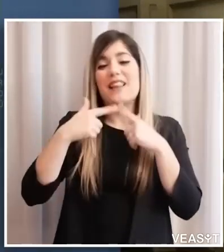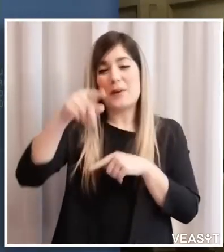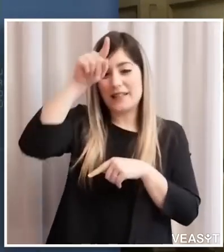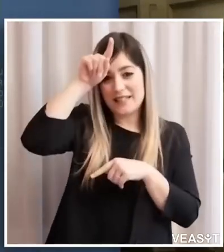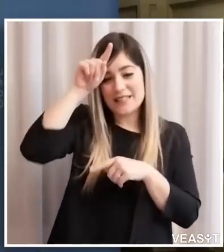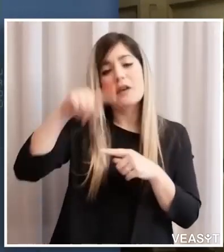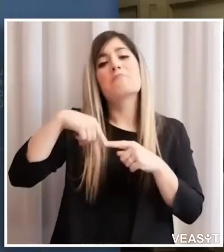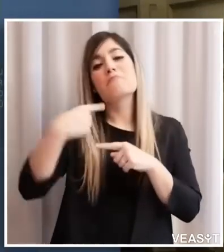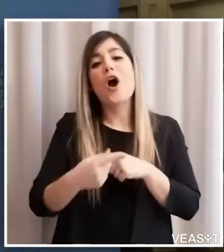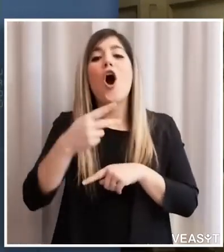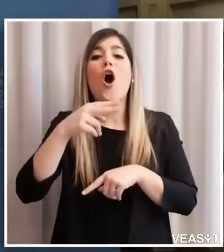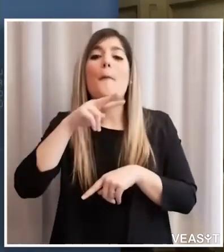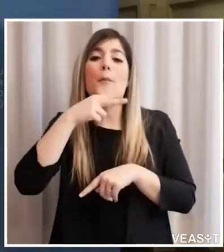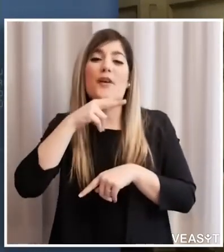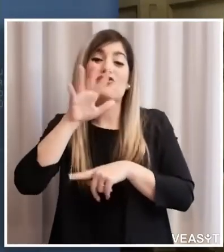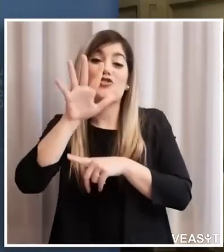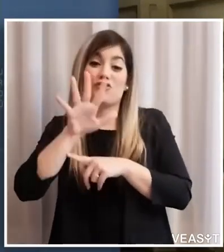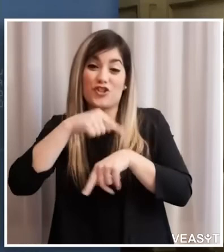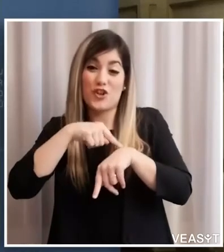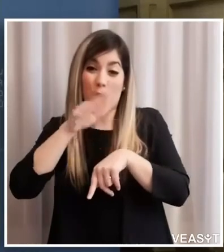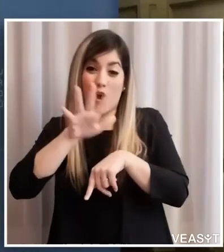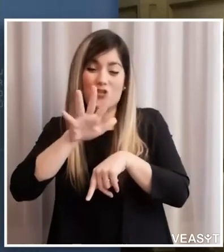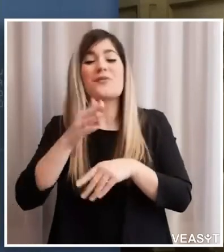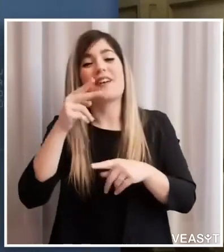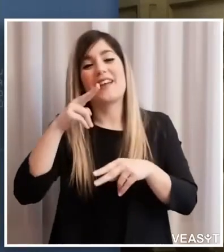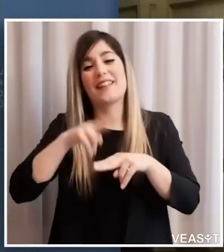quella in lingua italiana arrivederci grazie